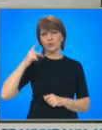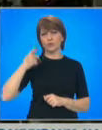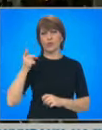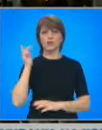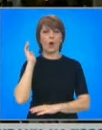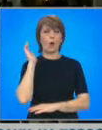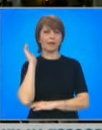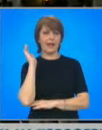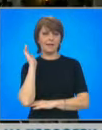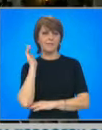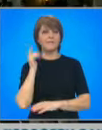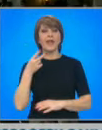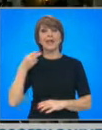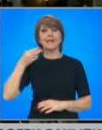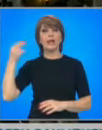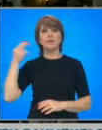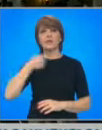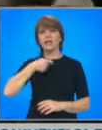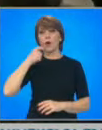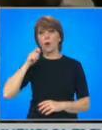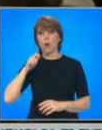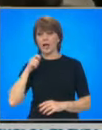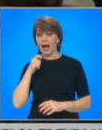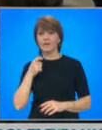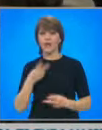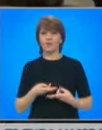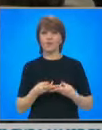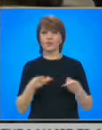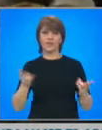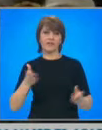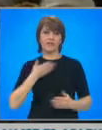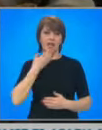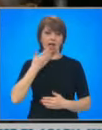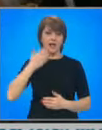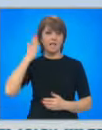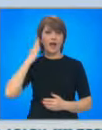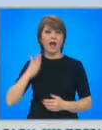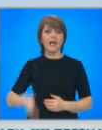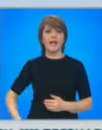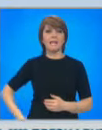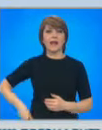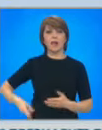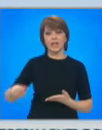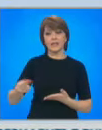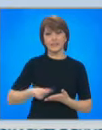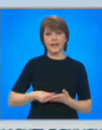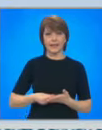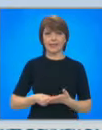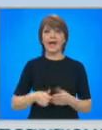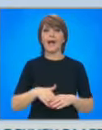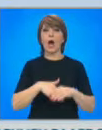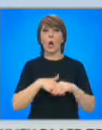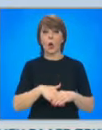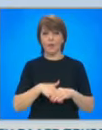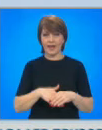Ришерхов. Темата за Украина беше засегната още в откриващата ръч на генералния секретар на ОЛНЕ. С концентрацията